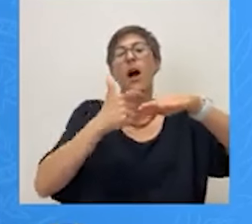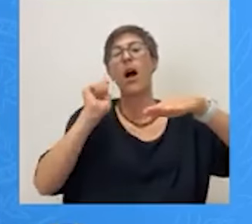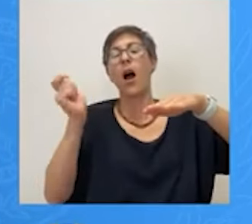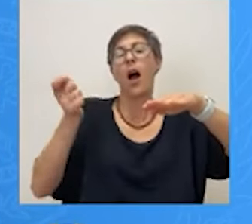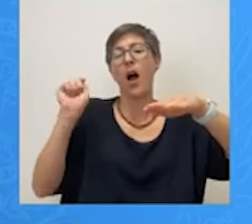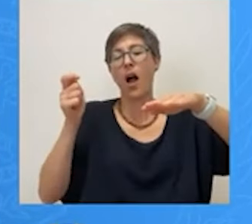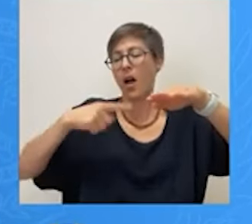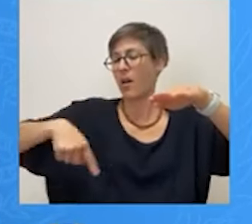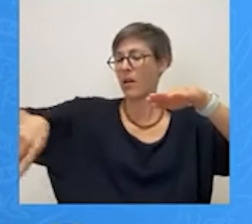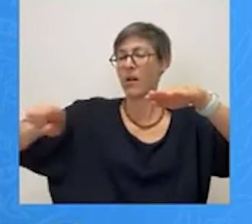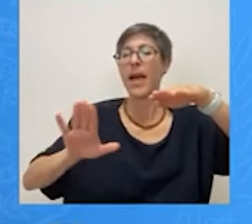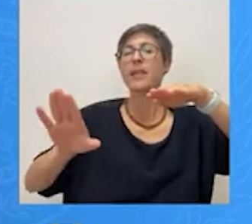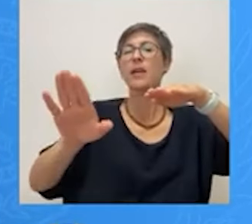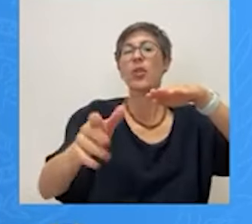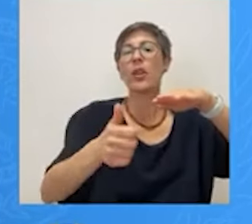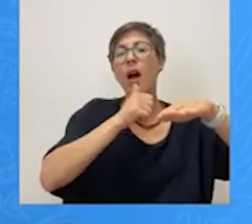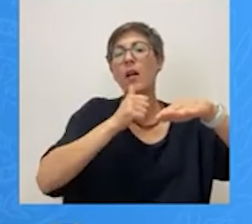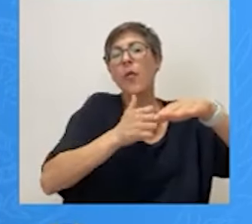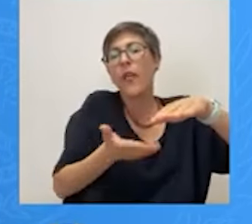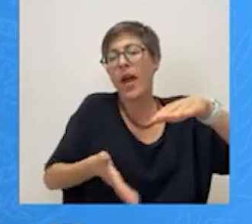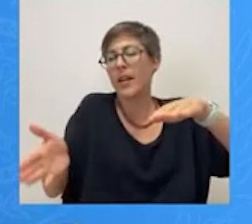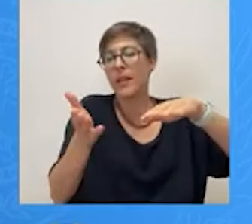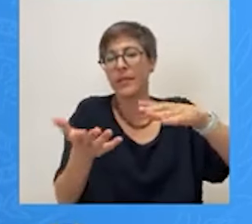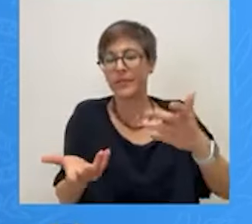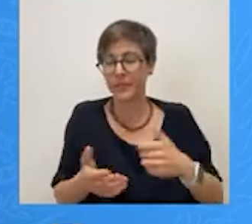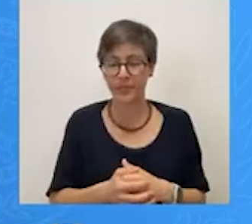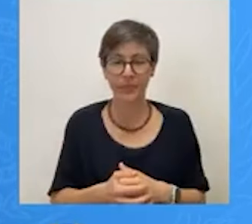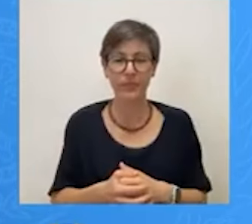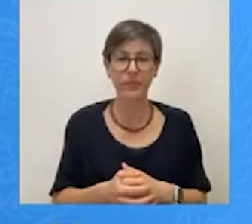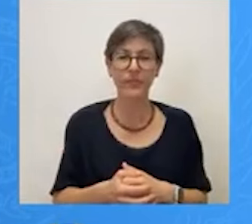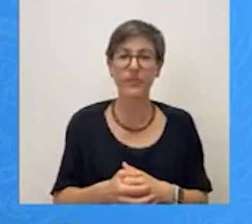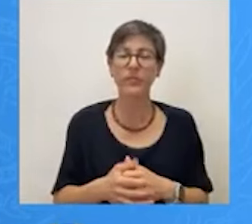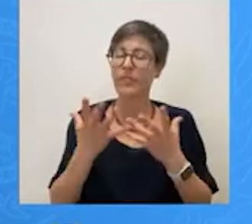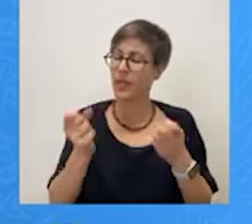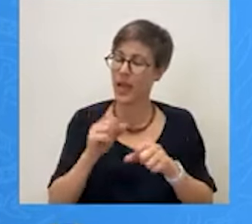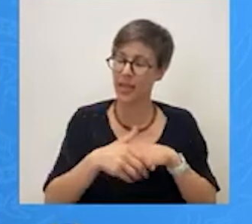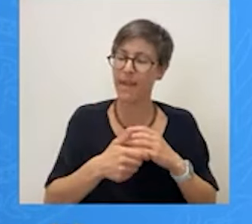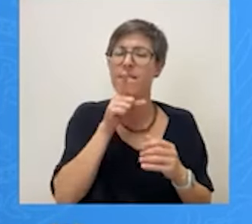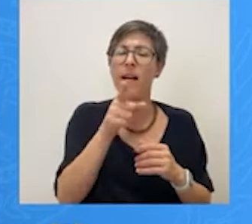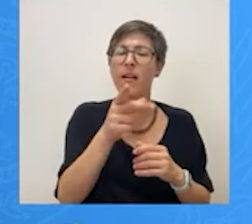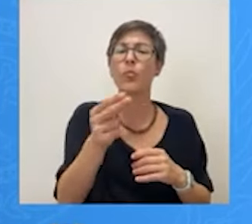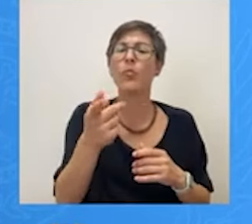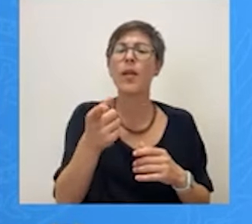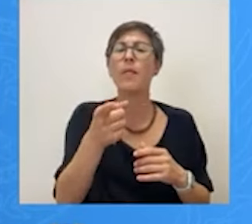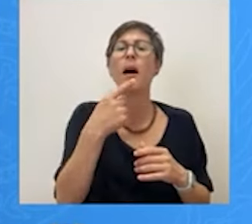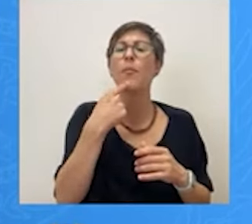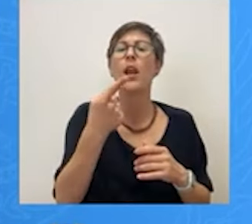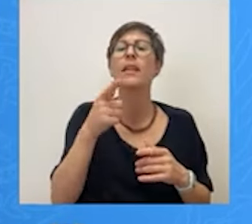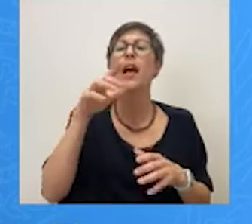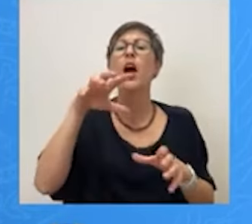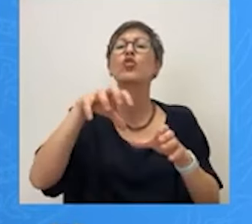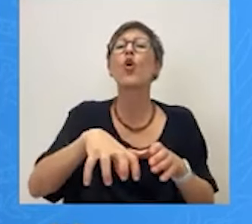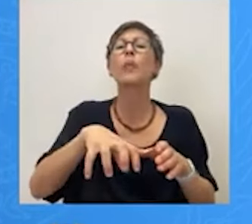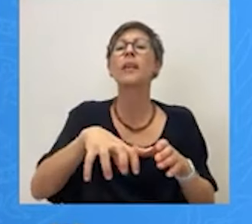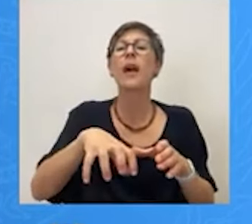Έγινε κινητοποίηση Και έχει ένα ενδιαφέρον γιατί αυτό που λέτε για τις τοπικές κινητοποιήσεις Όταν οι τοπικές